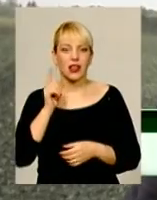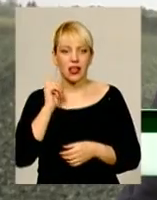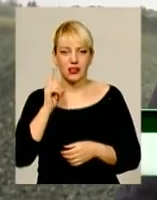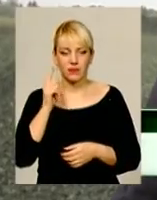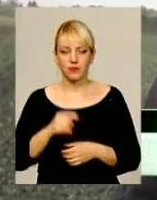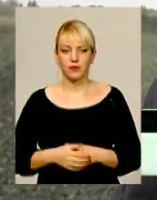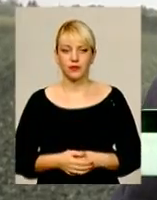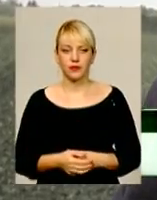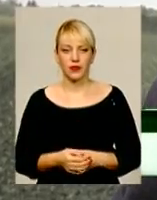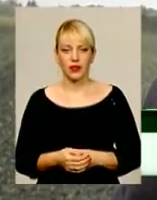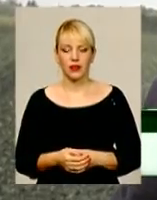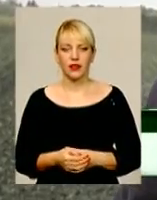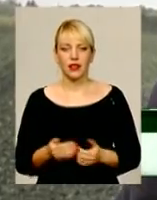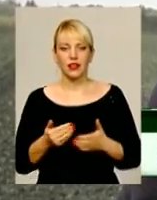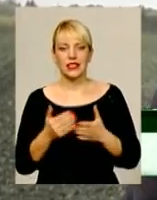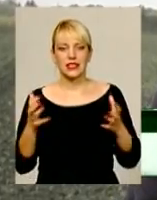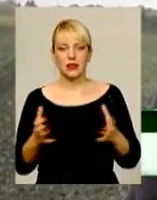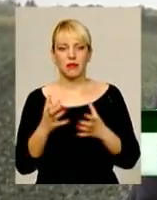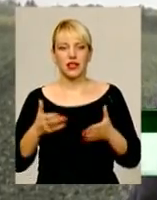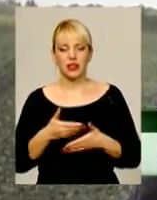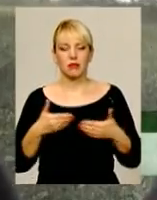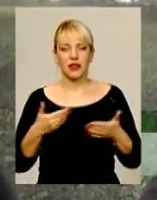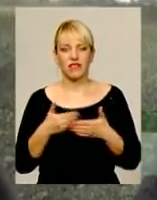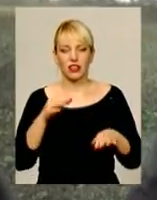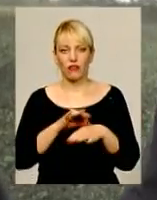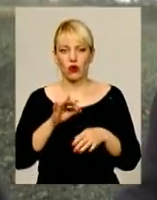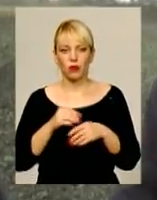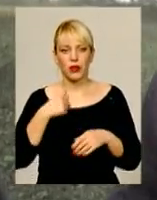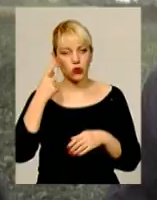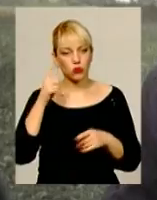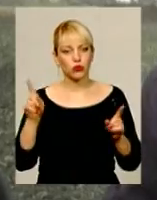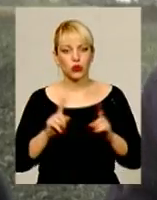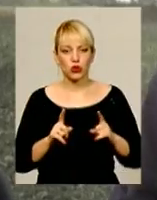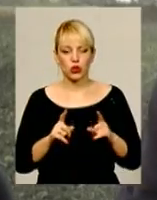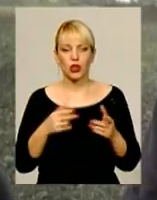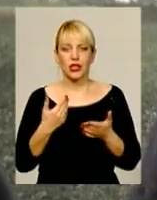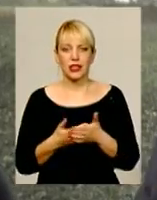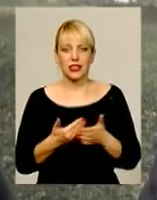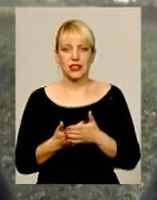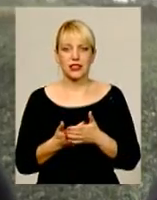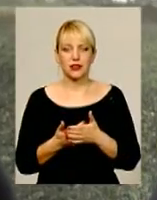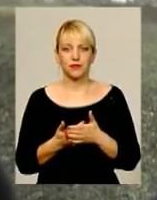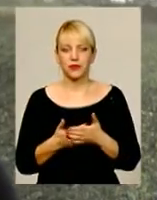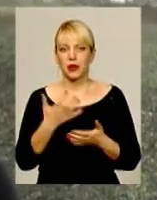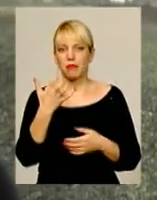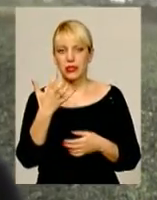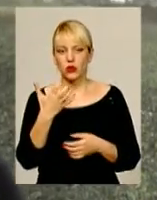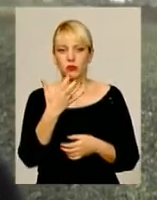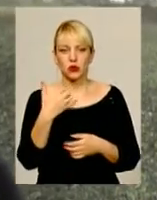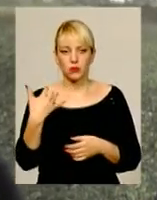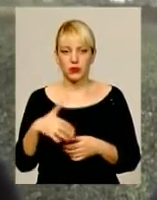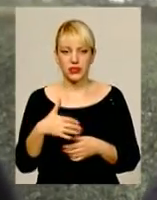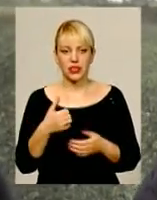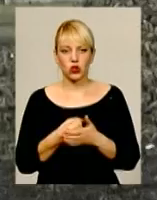зберегли ми його від хвороб. Я думаю, що десь в межах 500, 550